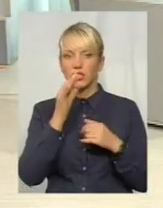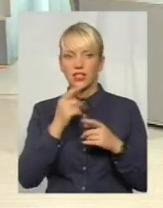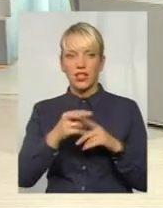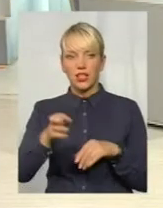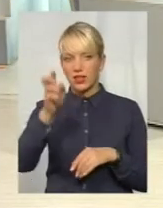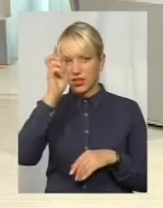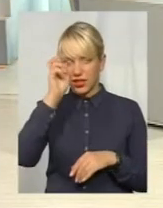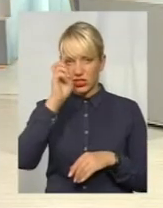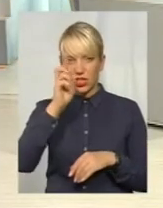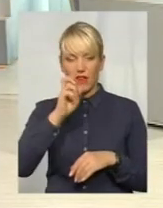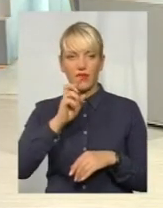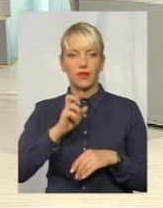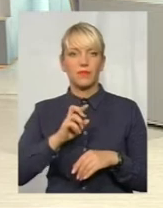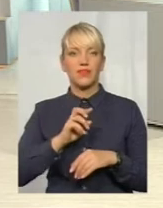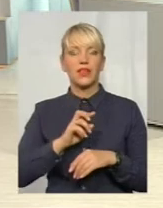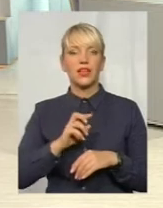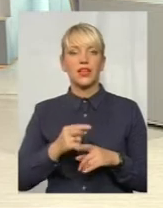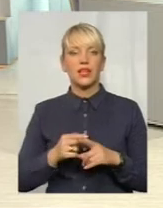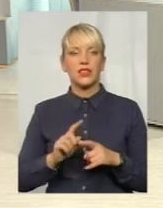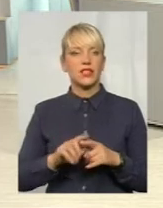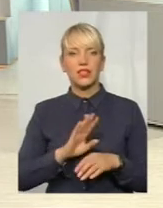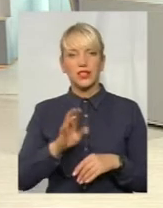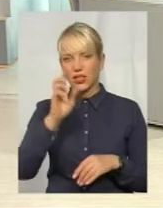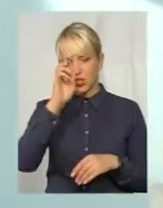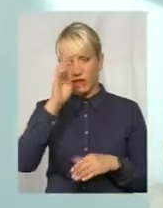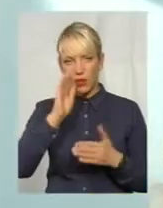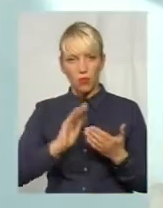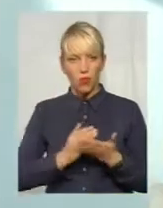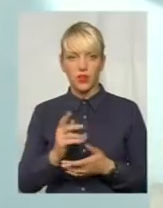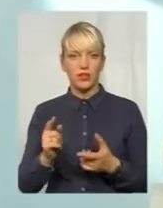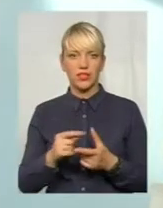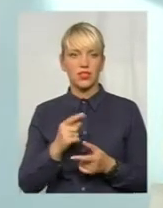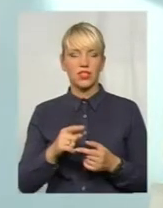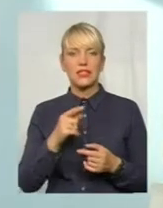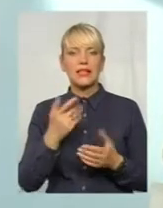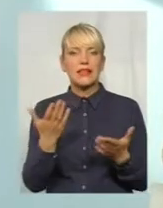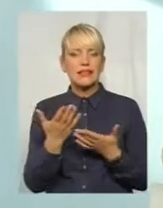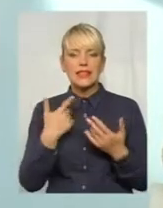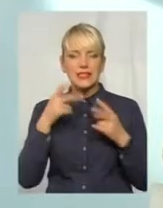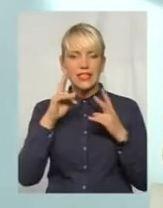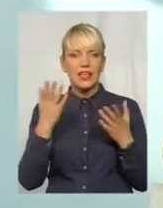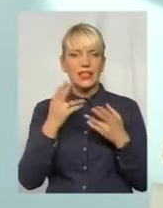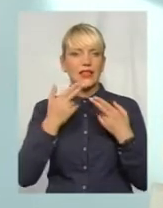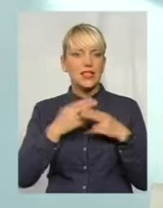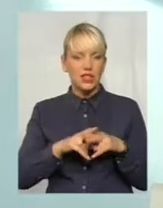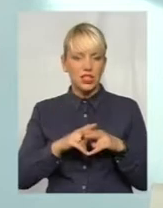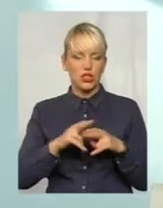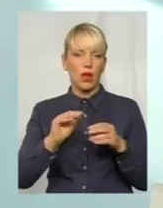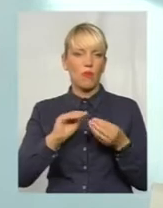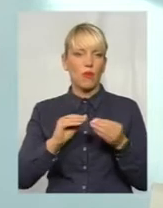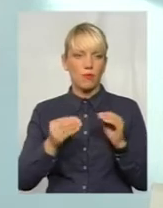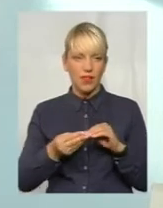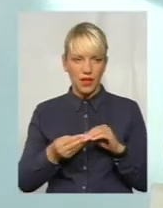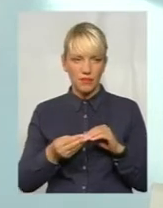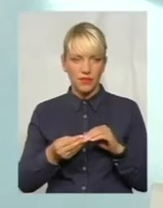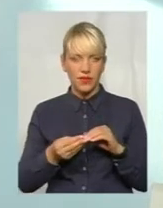державна неможливість. Це проблема всієї Європи. За якихось технічних причин, я не буду вдаватися подробиці, тому що настільки